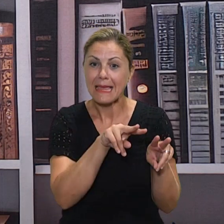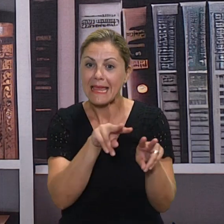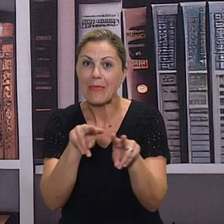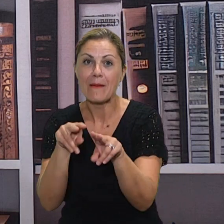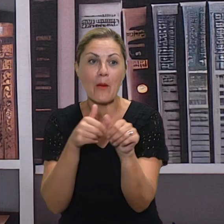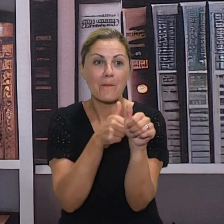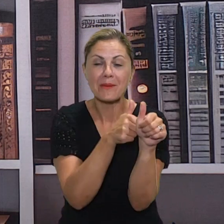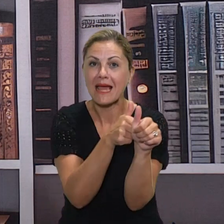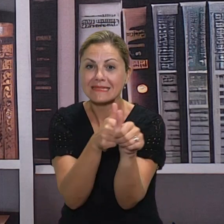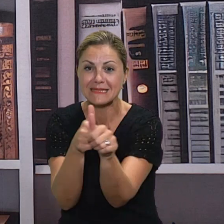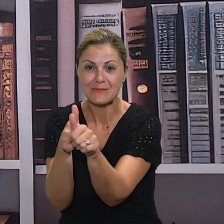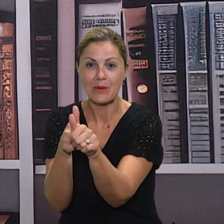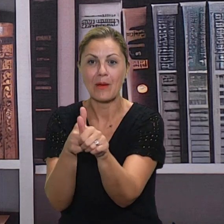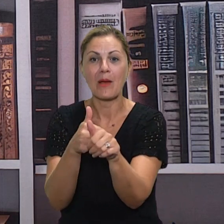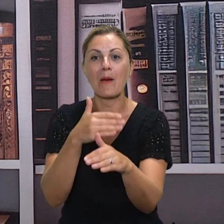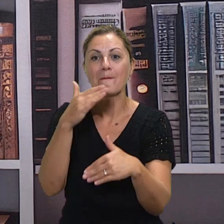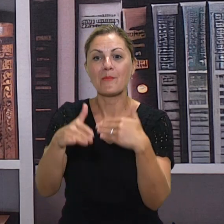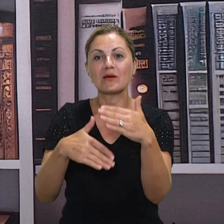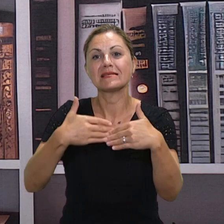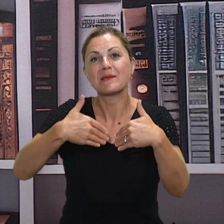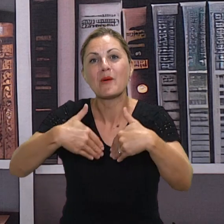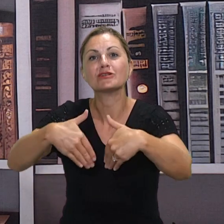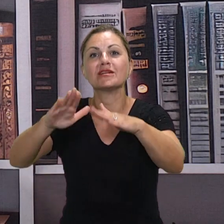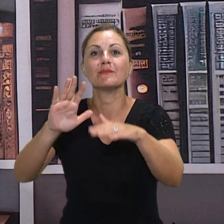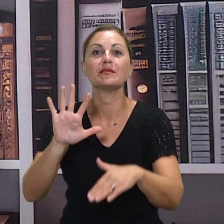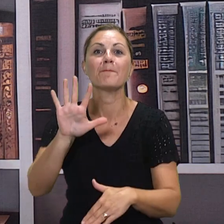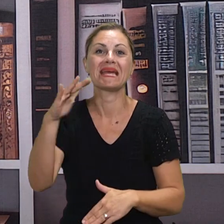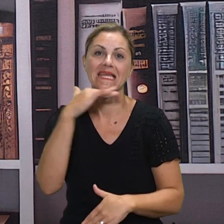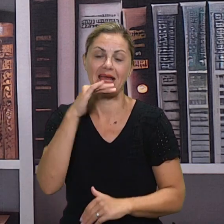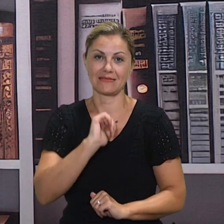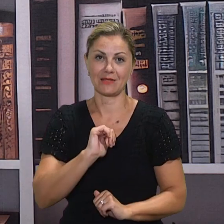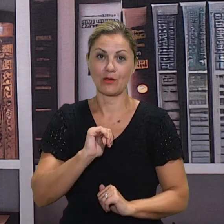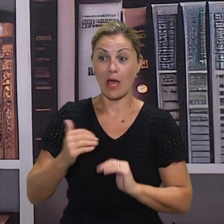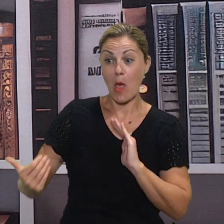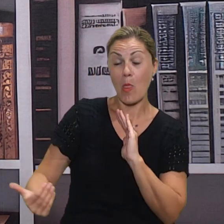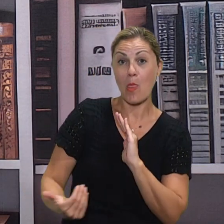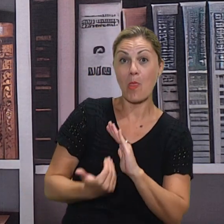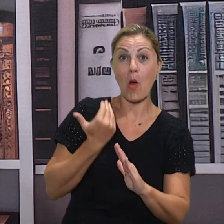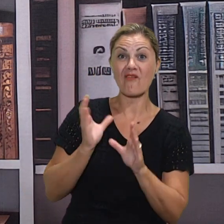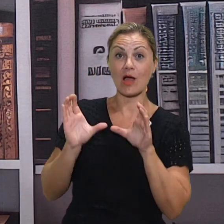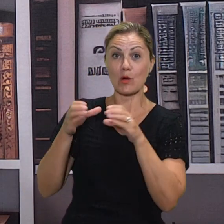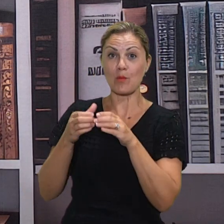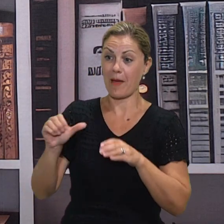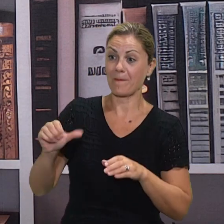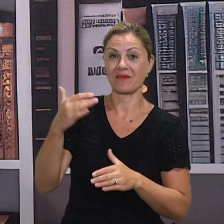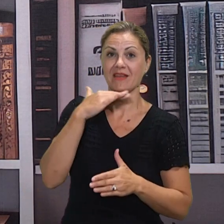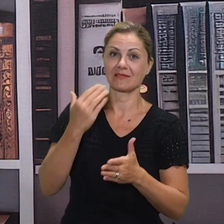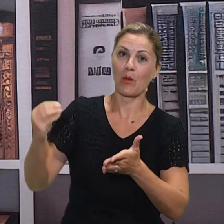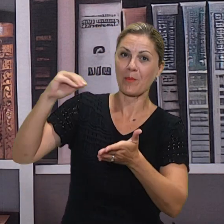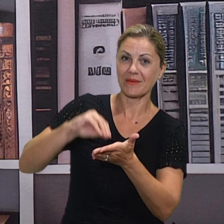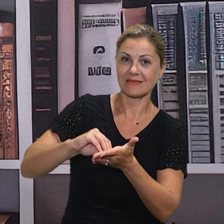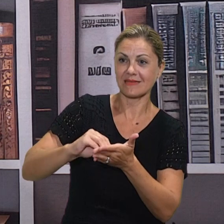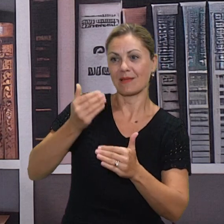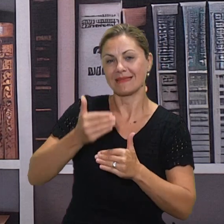odrastaju, vraćamo se nazad sa onim našim najmanjima, moramo se i mi njima prilagoditi i krenuti zapravo do njih osnova.